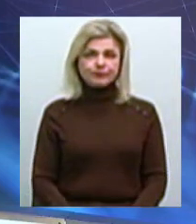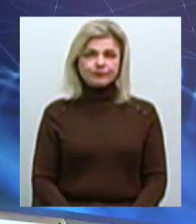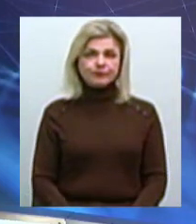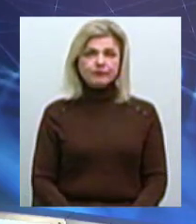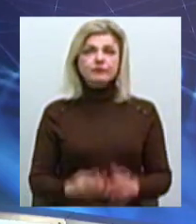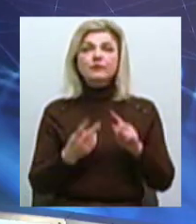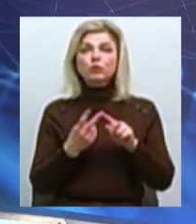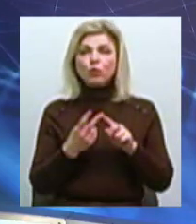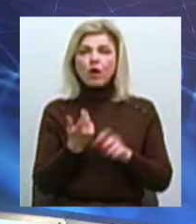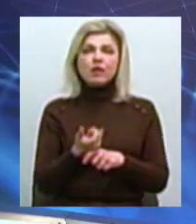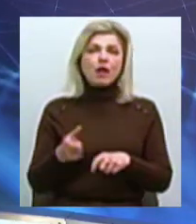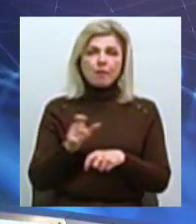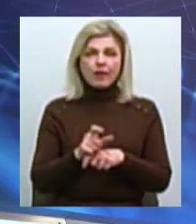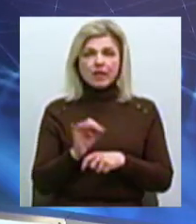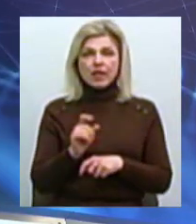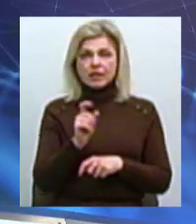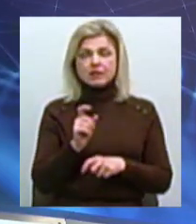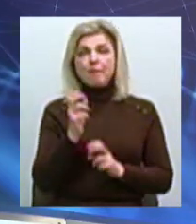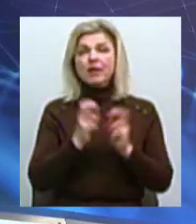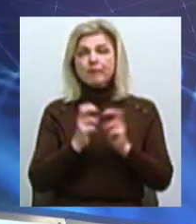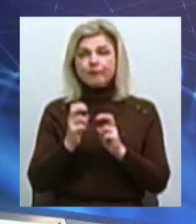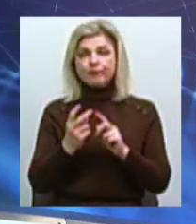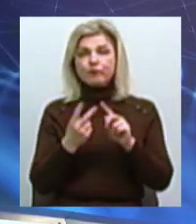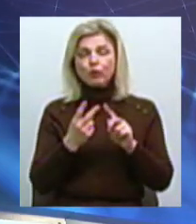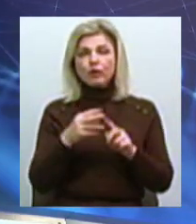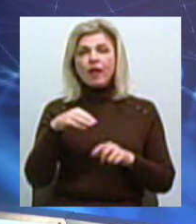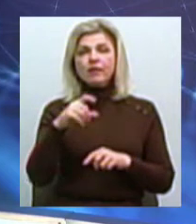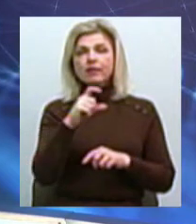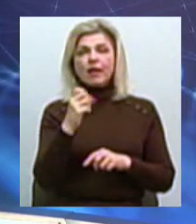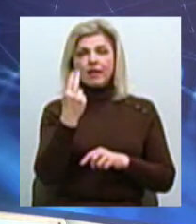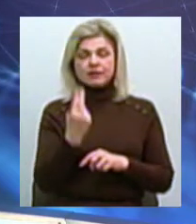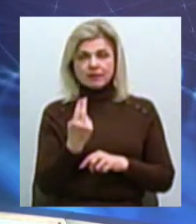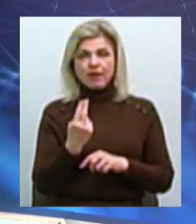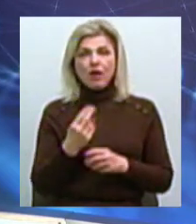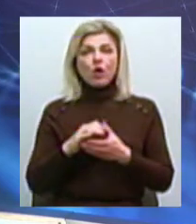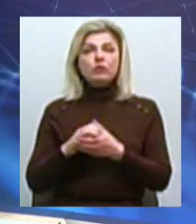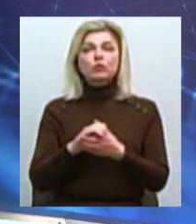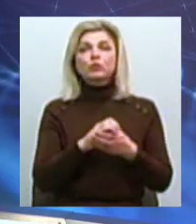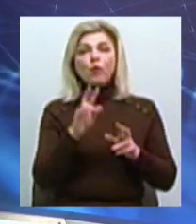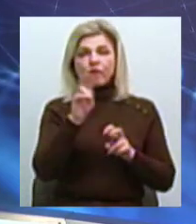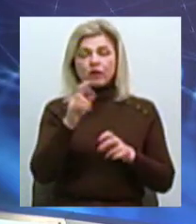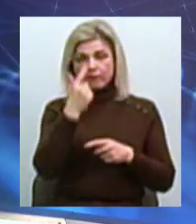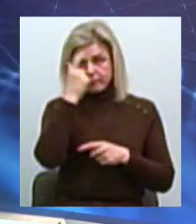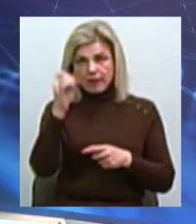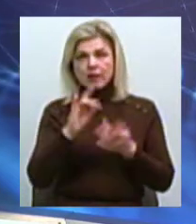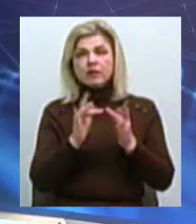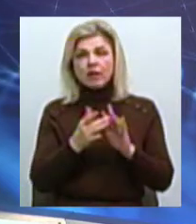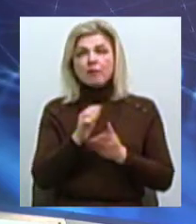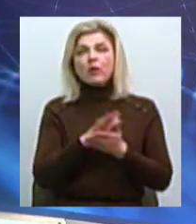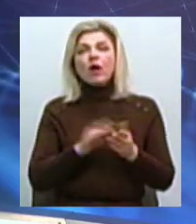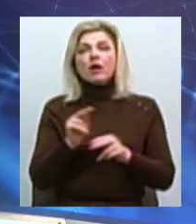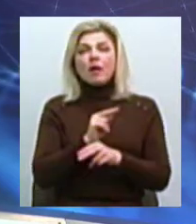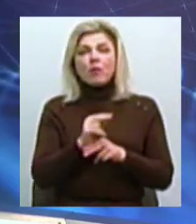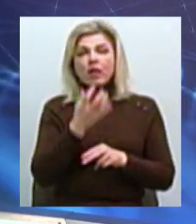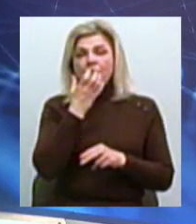Друге, найбільше з теплопостачальних підприємств, Миколаївська ТЕЦ, приватне акціонерне товариство Повідомило на своєму сайті про продовження ремонту на